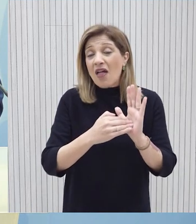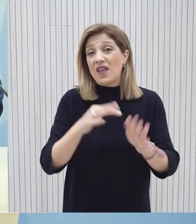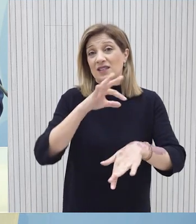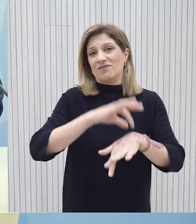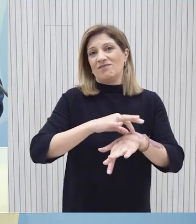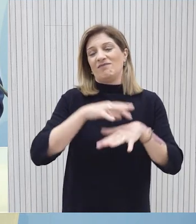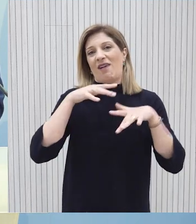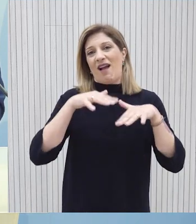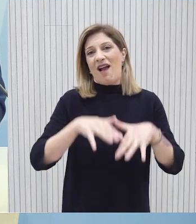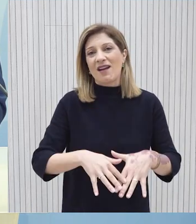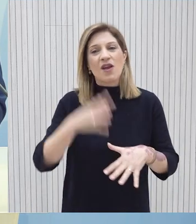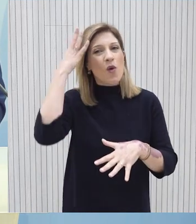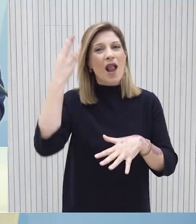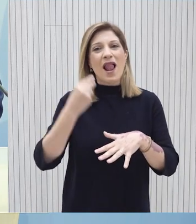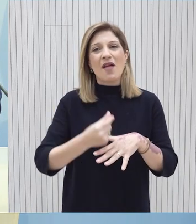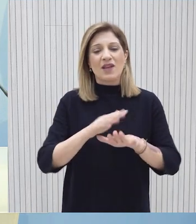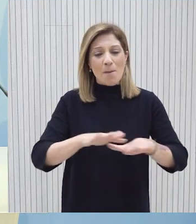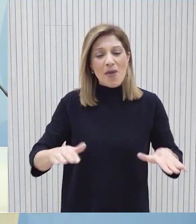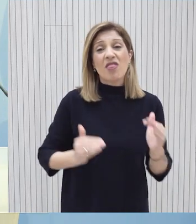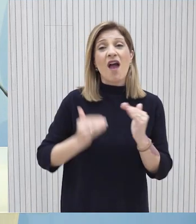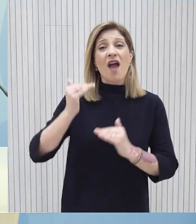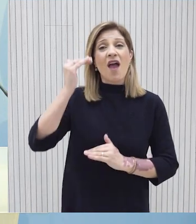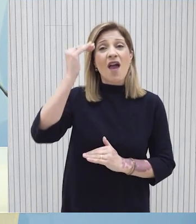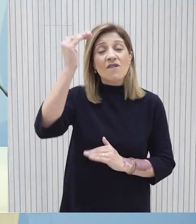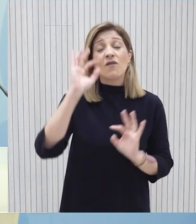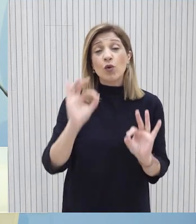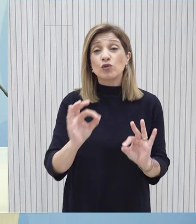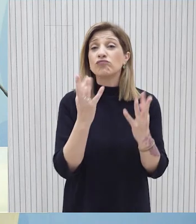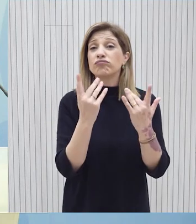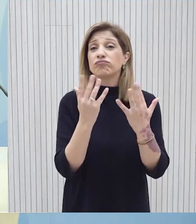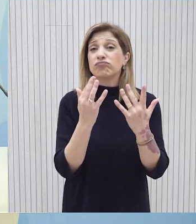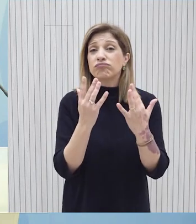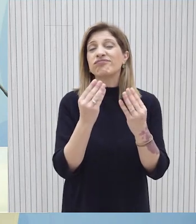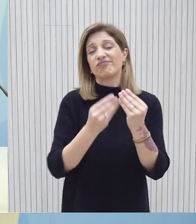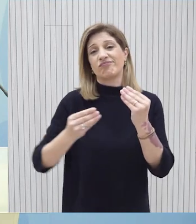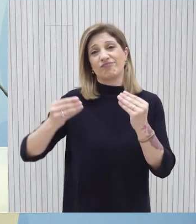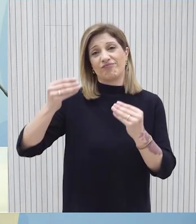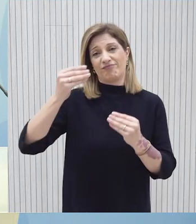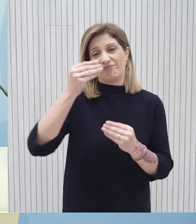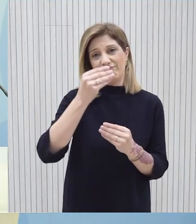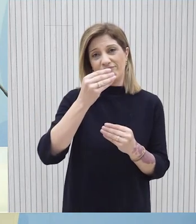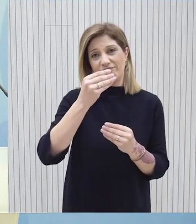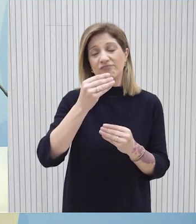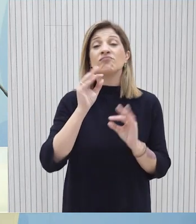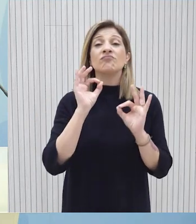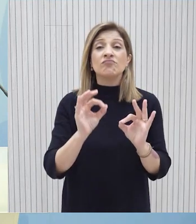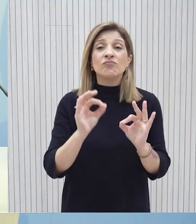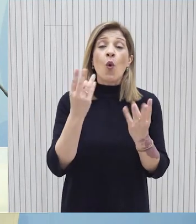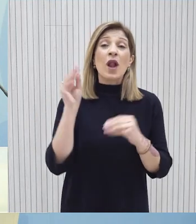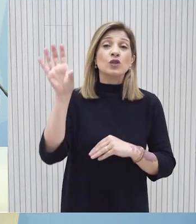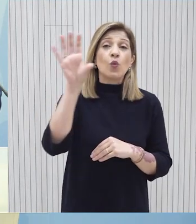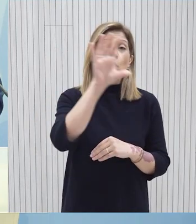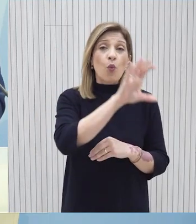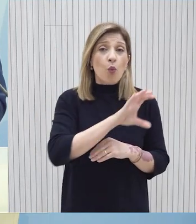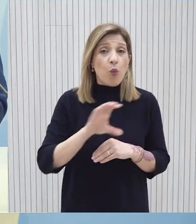καρκίνου και λευχαιμίας σε παιδιά και έφηβους, αλλά ο πραγματικός αριθμός είναι η πιθανότητα μεγαλύτερος. Σε μεγάλο αριθμό χωρών,